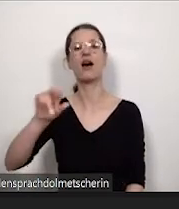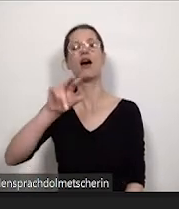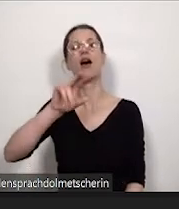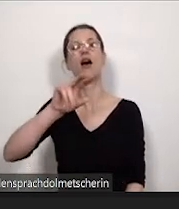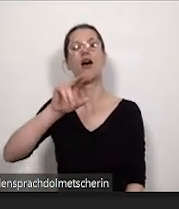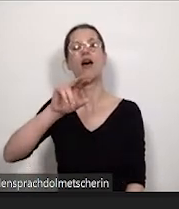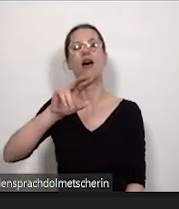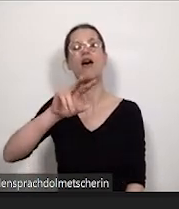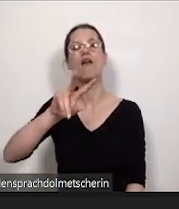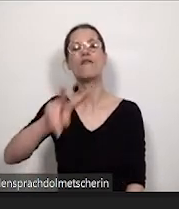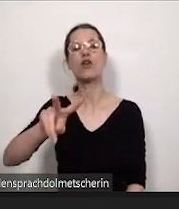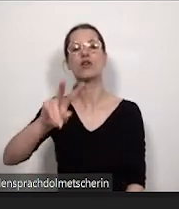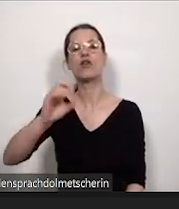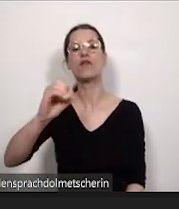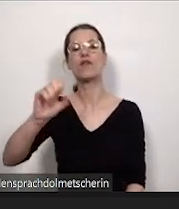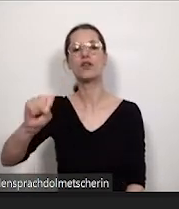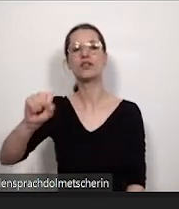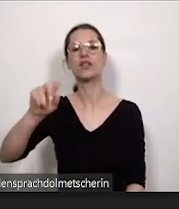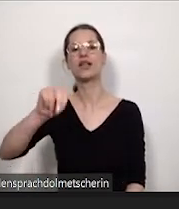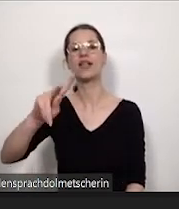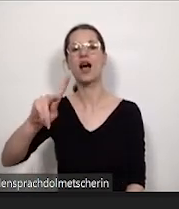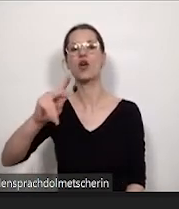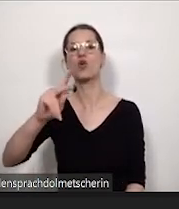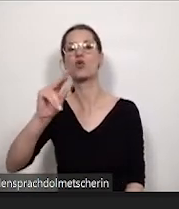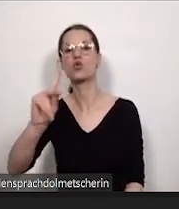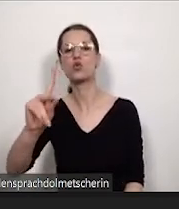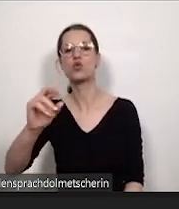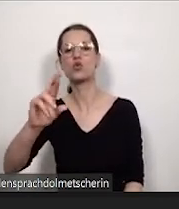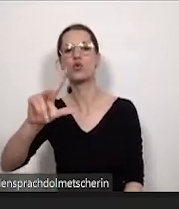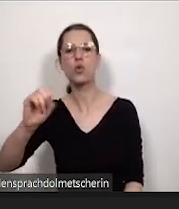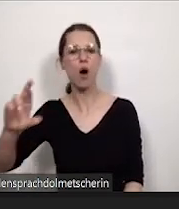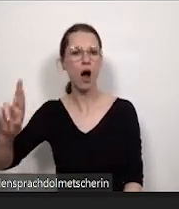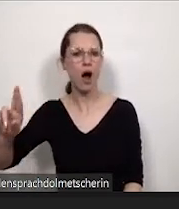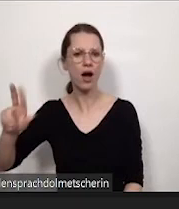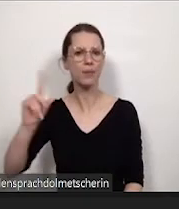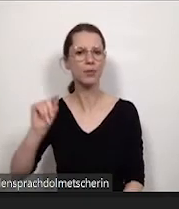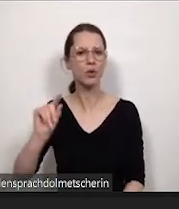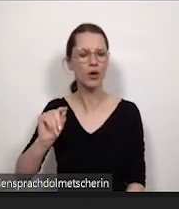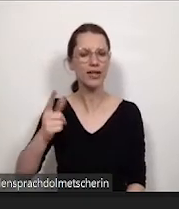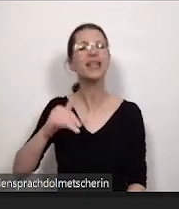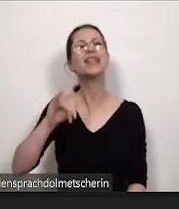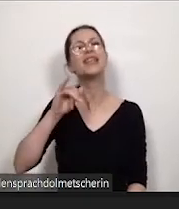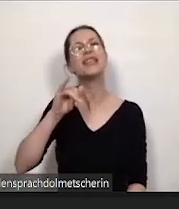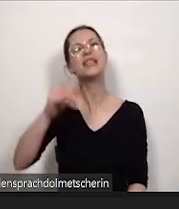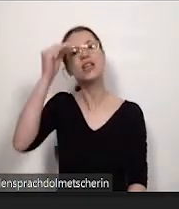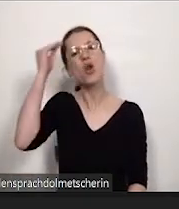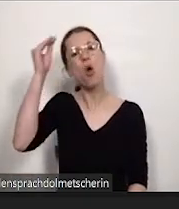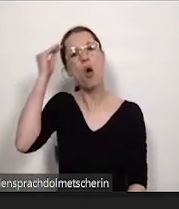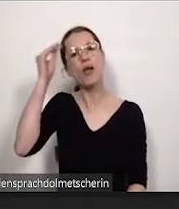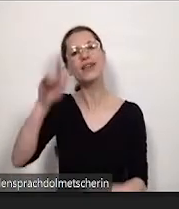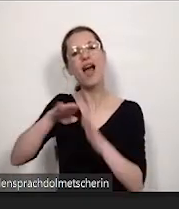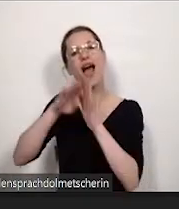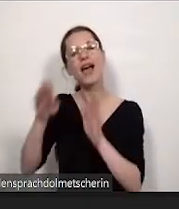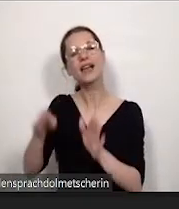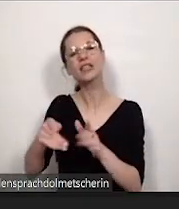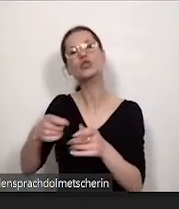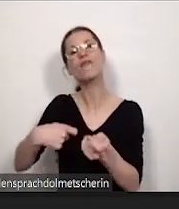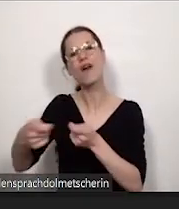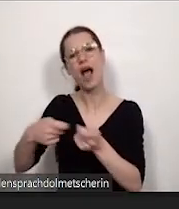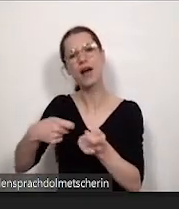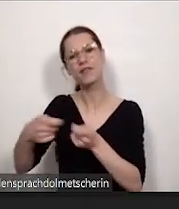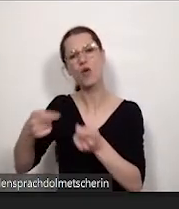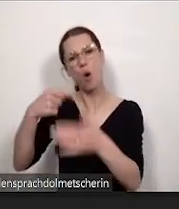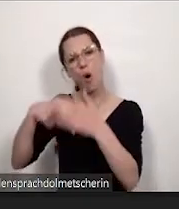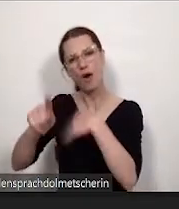-Kur und wir arbeiten gemeinsam bei Studium Digitale, der zentralen E-Learning-Einrichtung der Goethe-Universität Frankfurt und